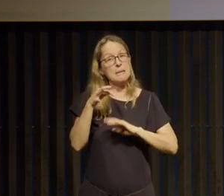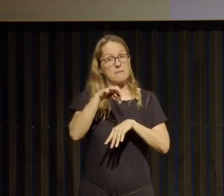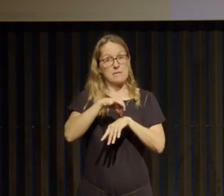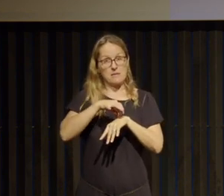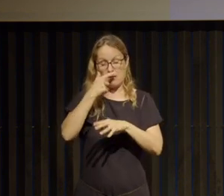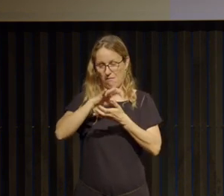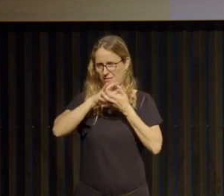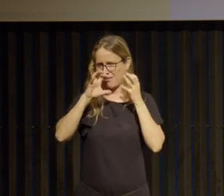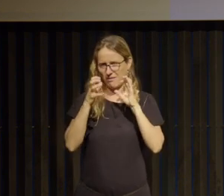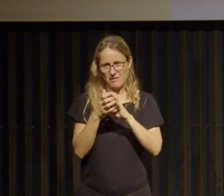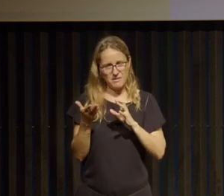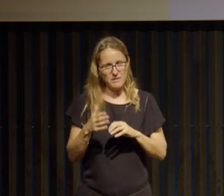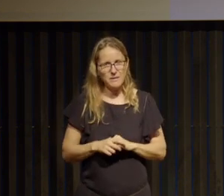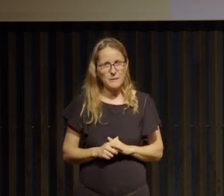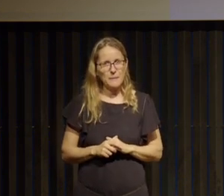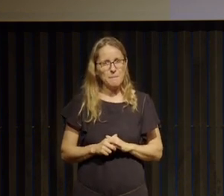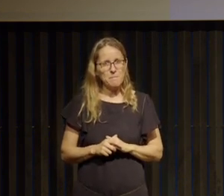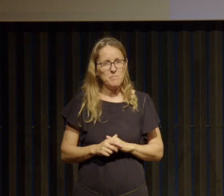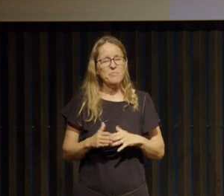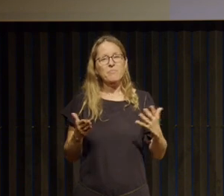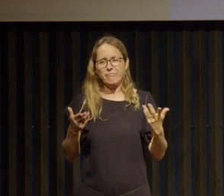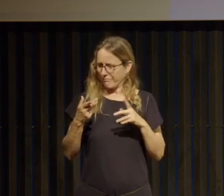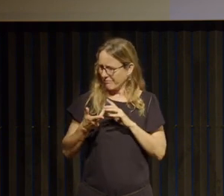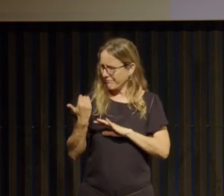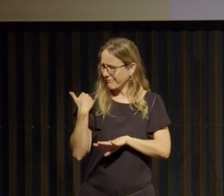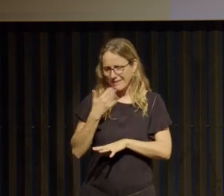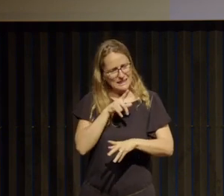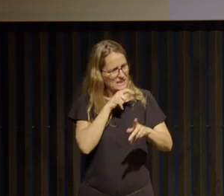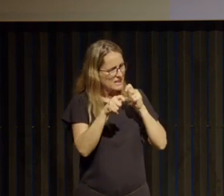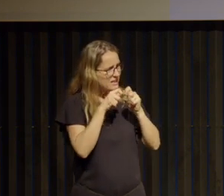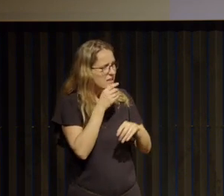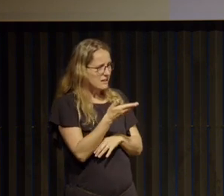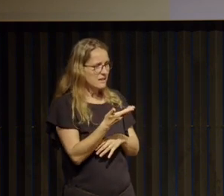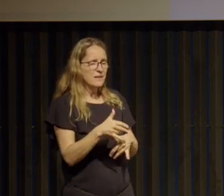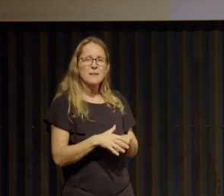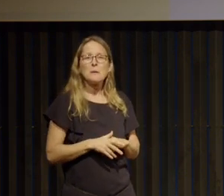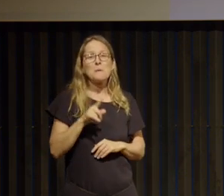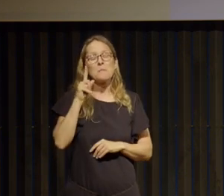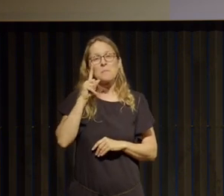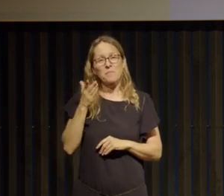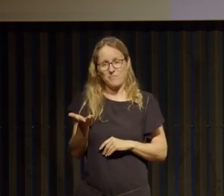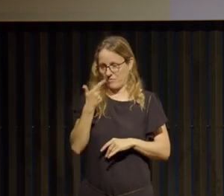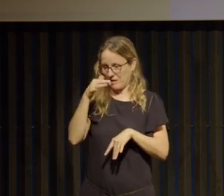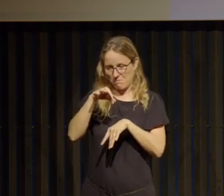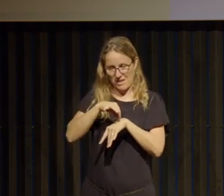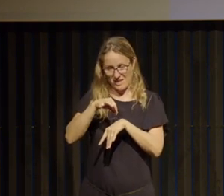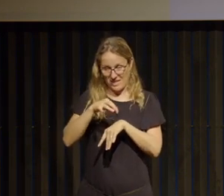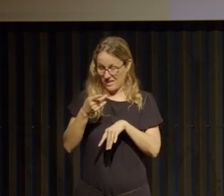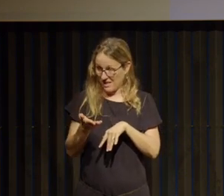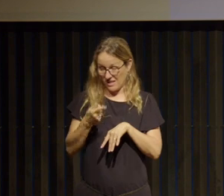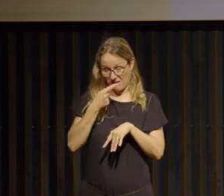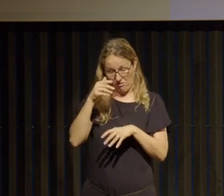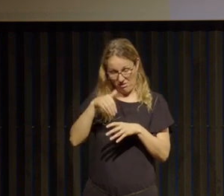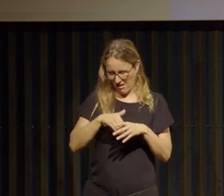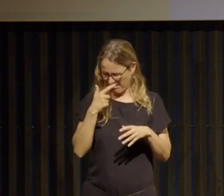complexe on l'a évoqué tout à l'heure ensemble mais c'est une maladie qui est une maladie qui est pétrie de contradictions